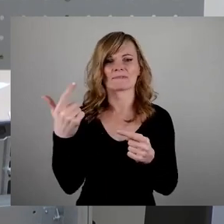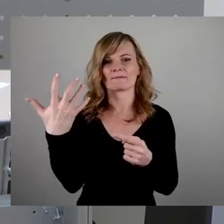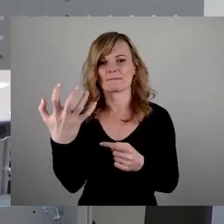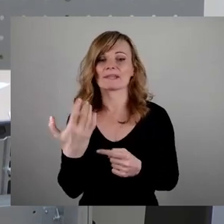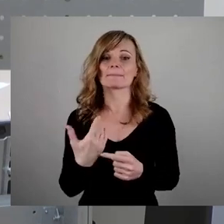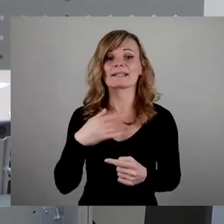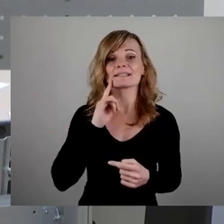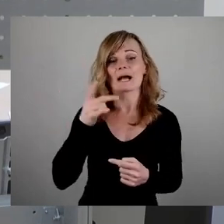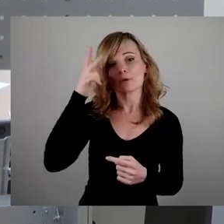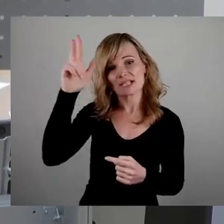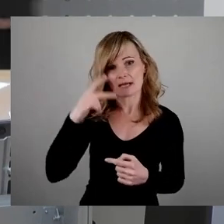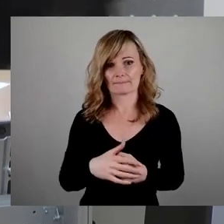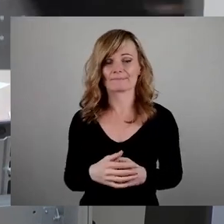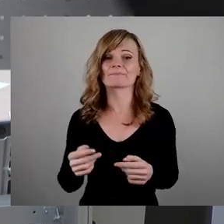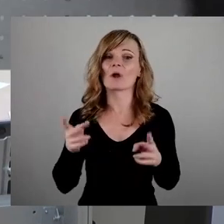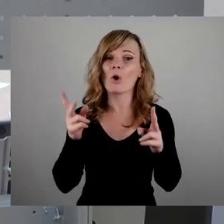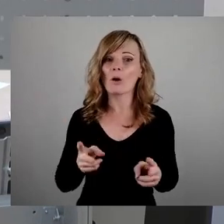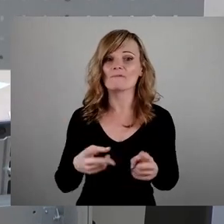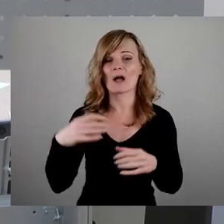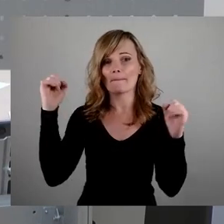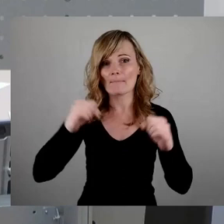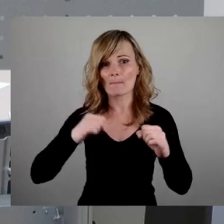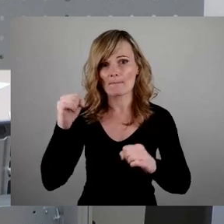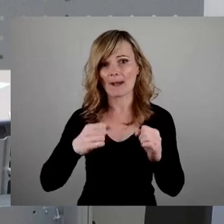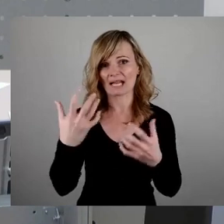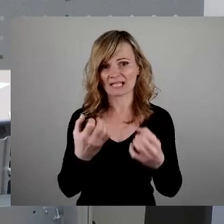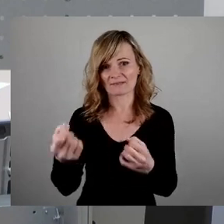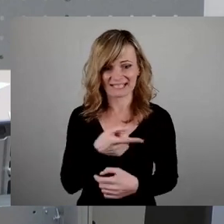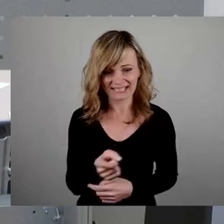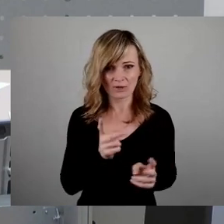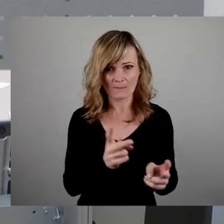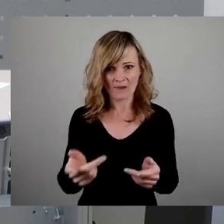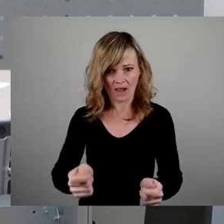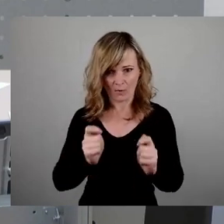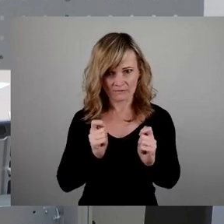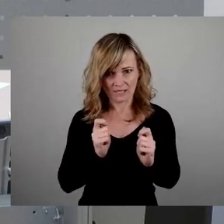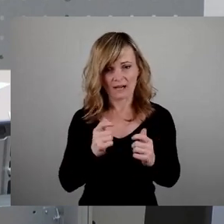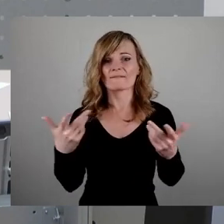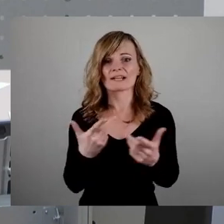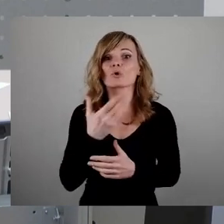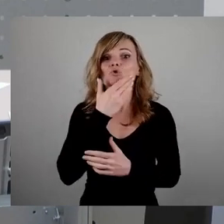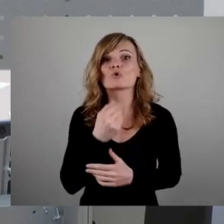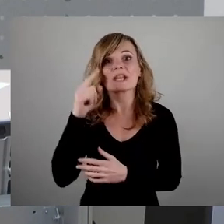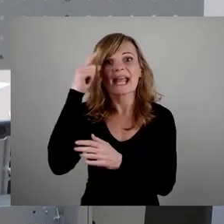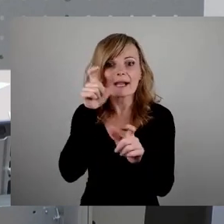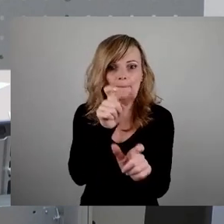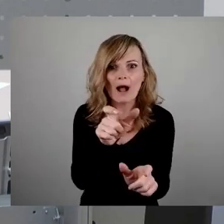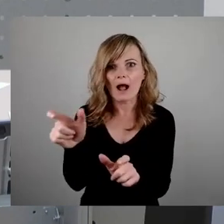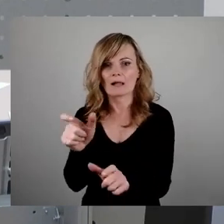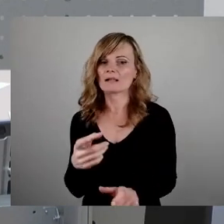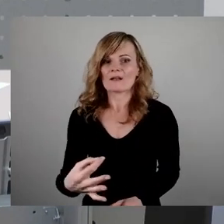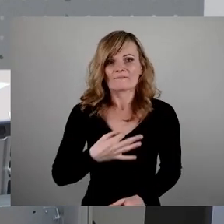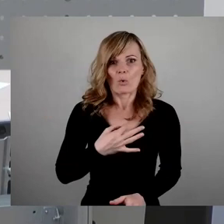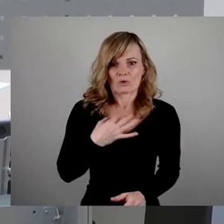der Bombenangriffe haben uns einen Auftrag gegeben. Dieser Auftrag besteht nicht in schönen Denkmälern. Diese stellen wir für uns in die Stadt.